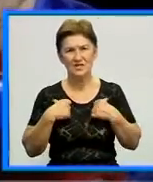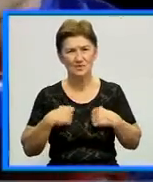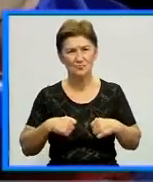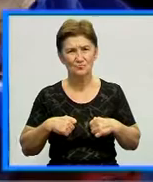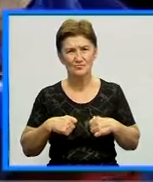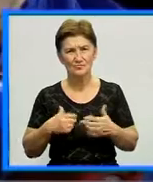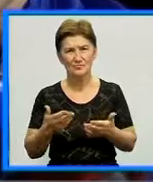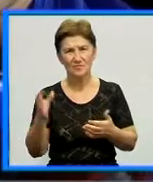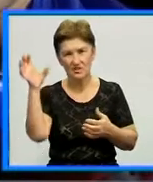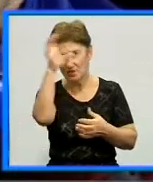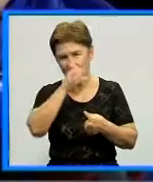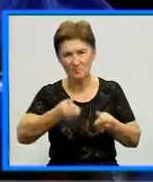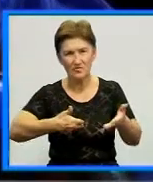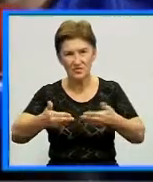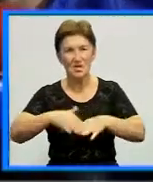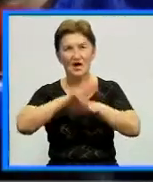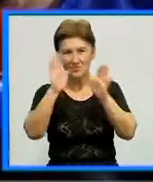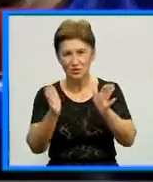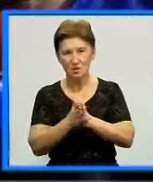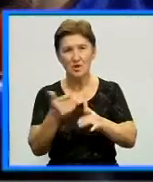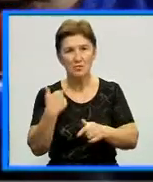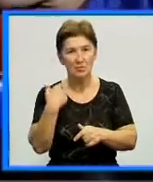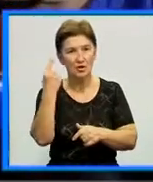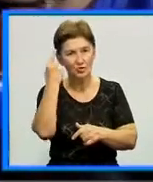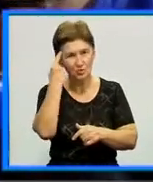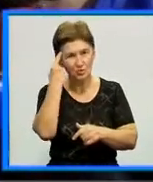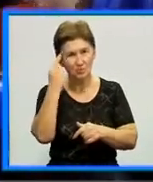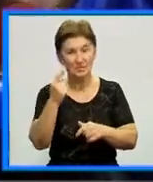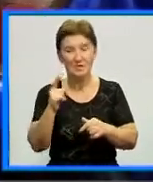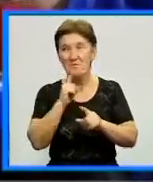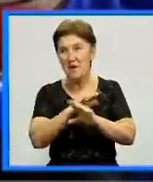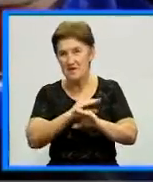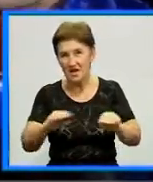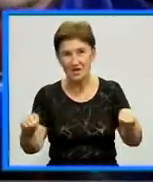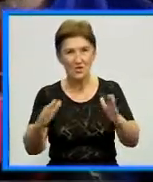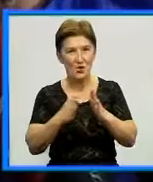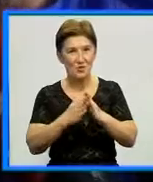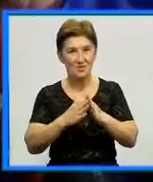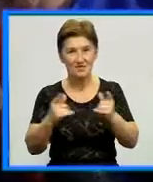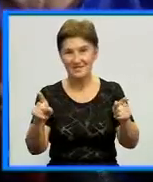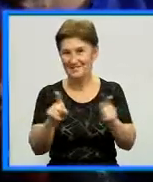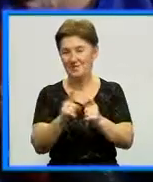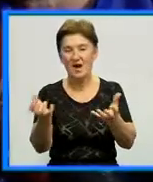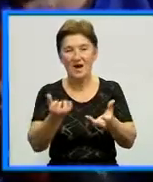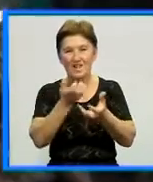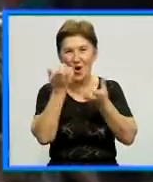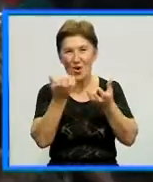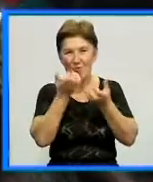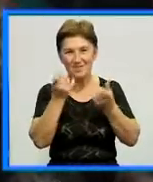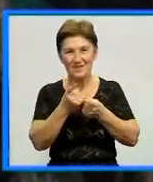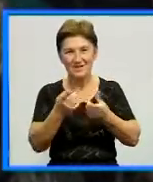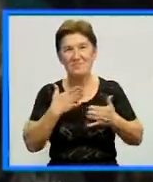йшли ночами, взагалі нормально. Ми думали тихенько, приїхали, розійшлися по домівках, а тут такий теплий прийом, дуже